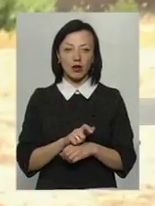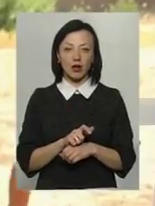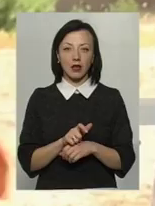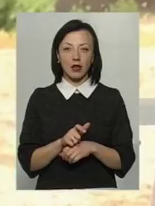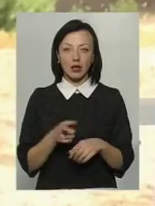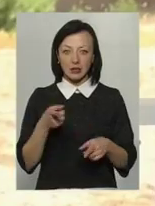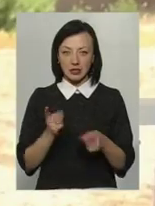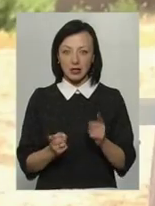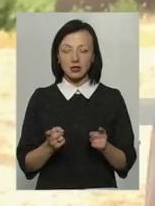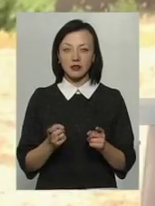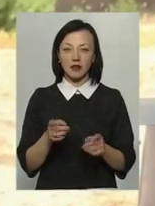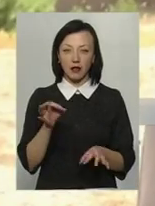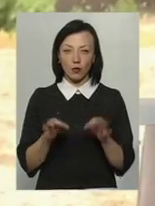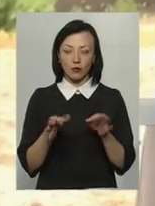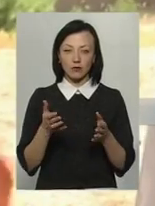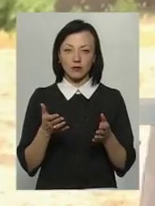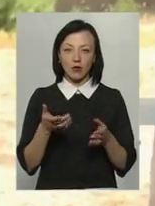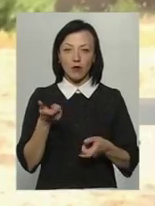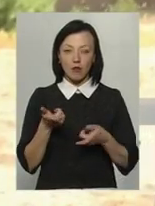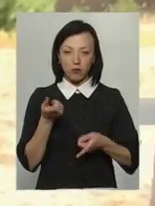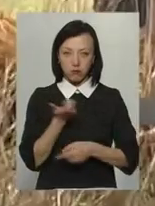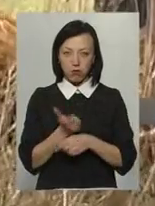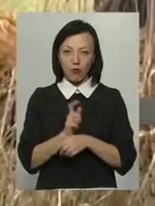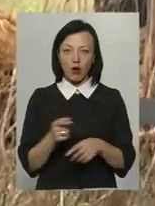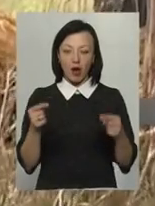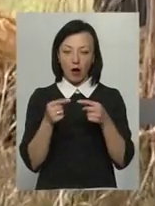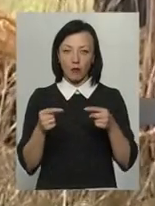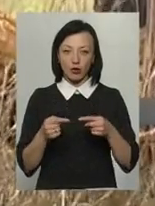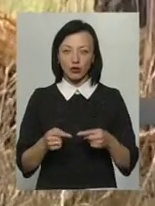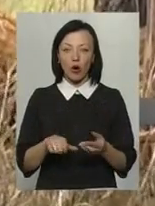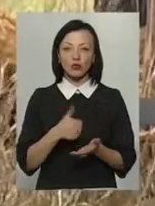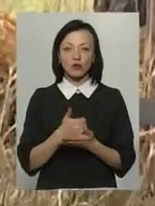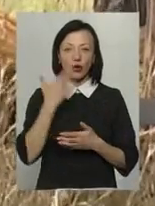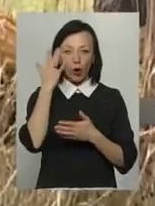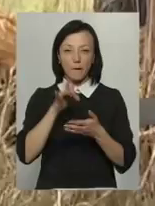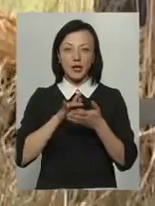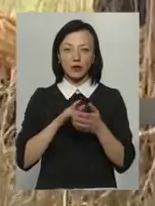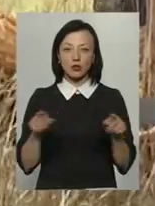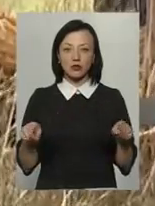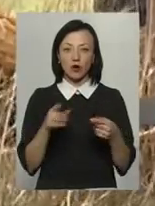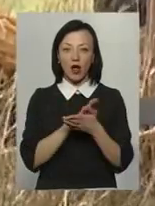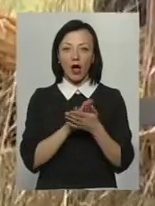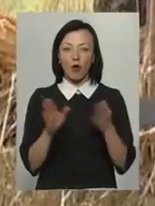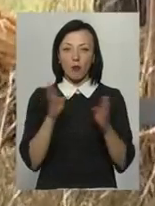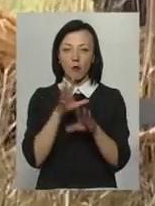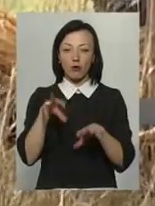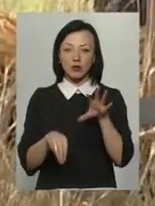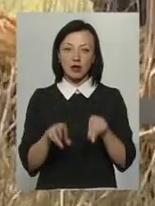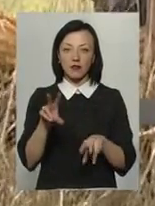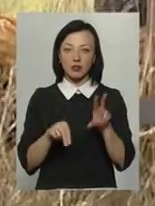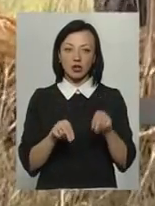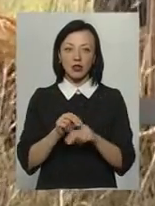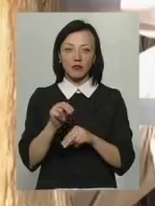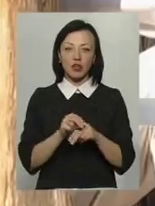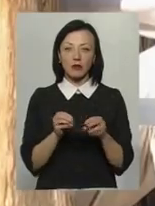для людей, більш натуральним і більш гармонічним. Основною метою створення екопоселення Олексій Урсуленко вважає навчання